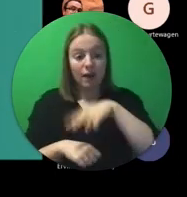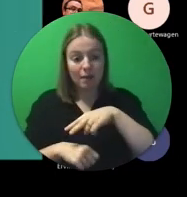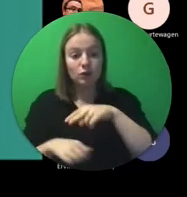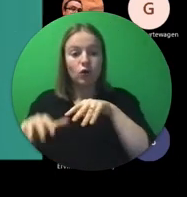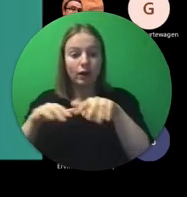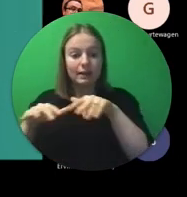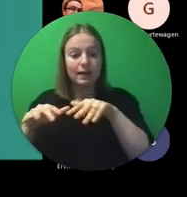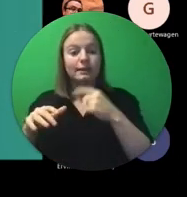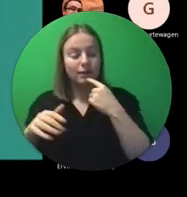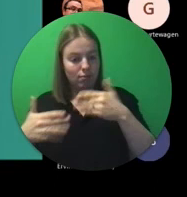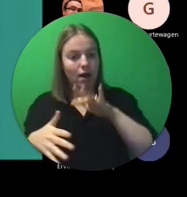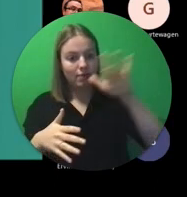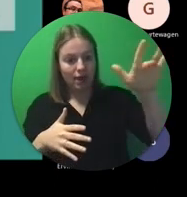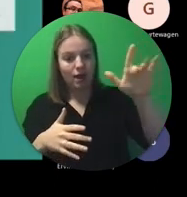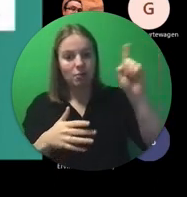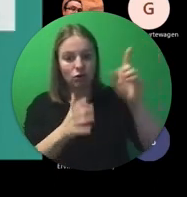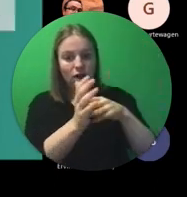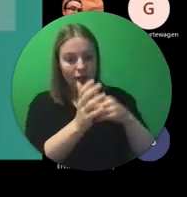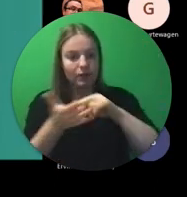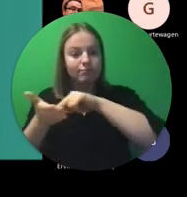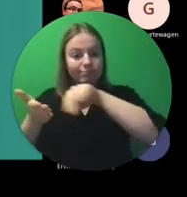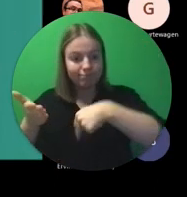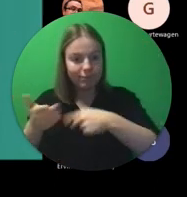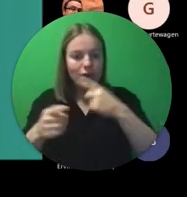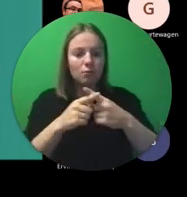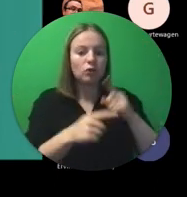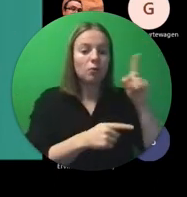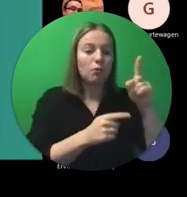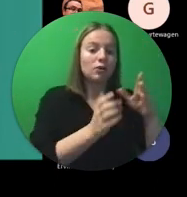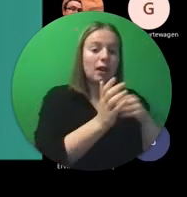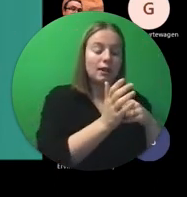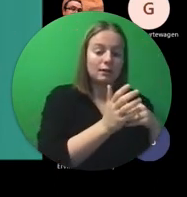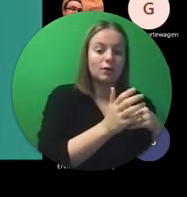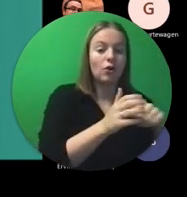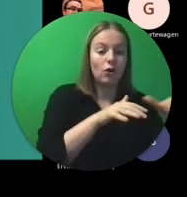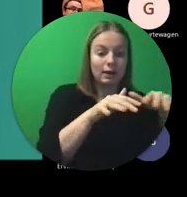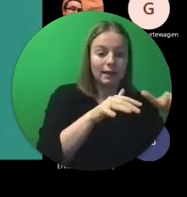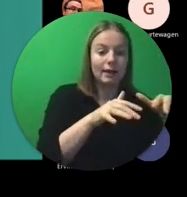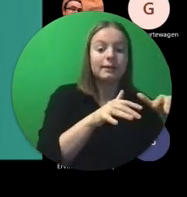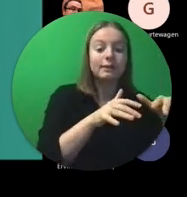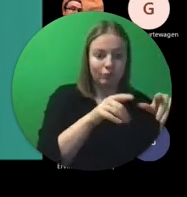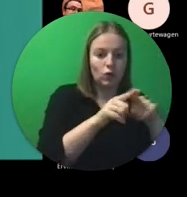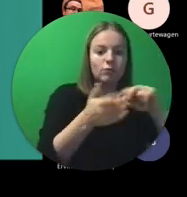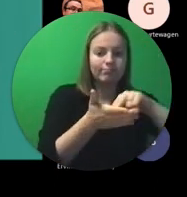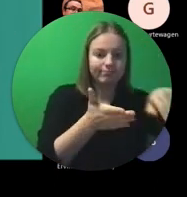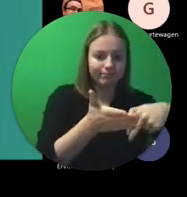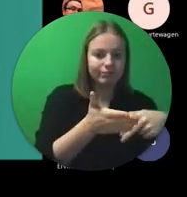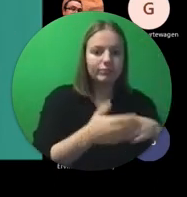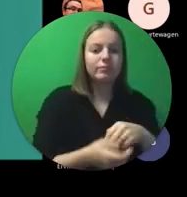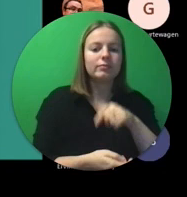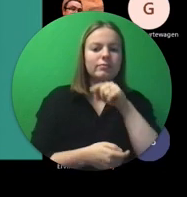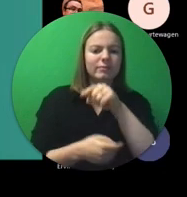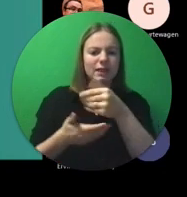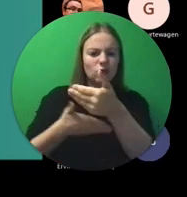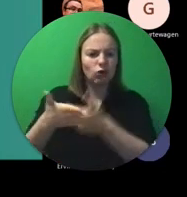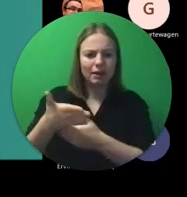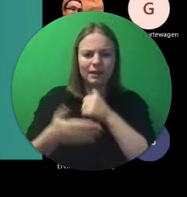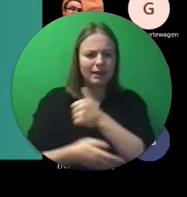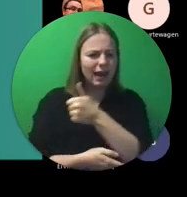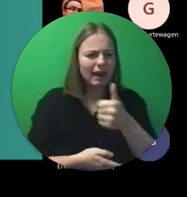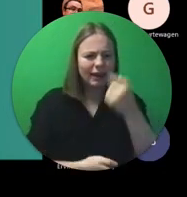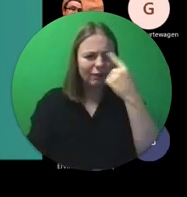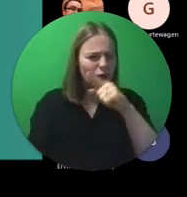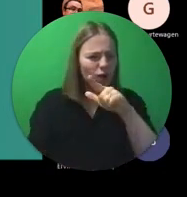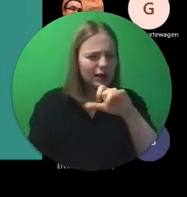zowel de Vlaamse zendende organisatie als door de buitenlandse ontvangende organisatie. De Europas Mobiliteit is niet